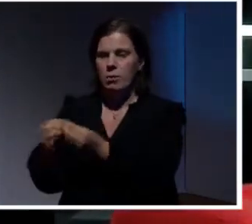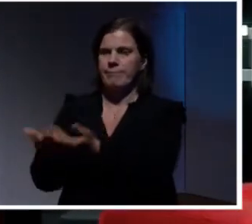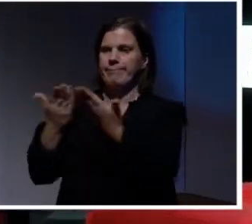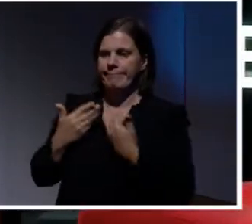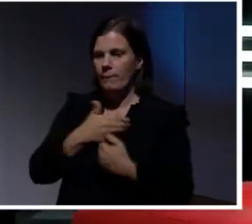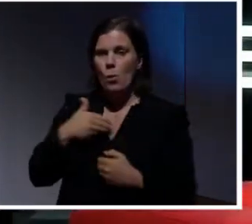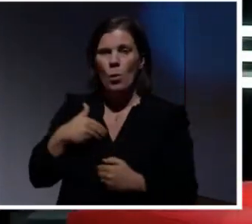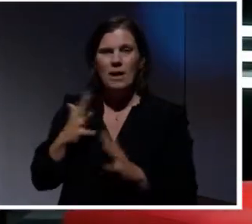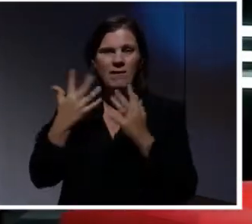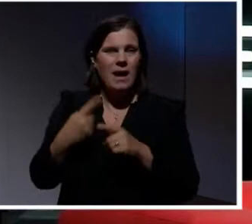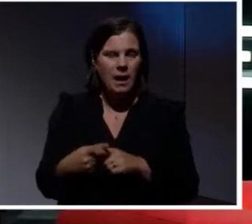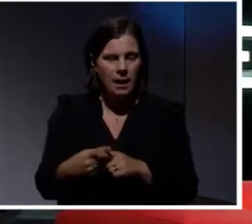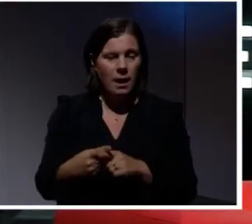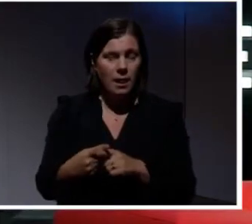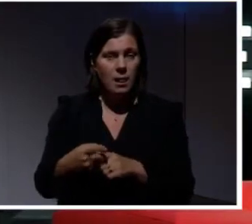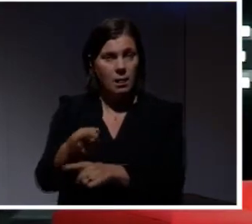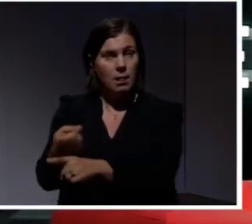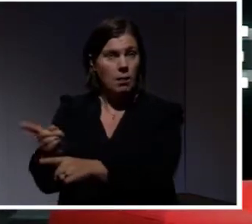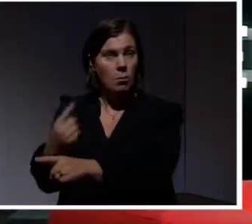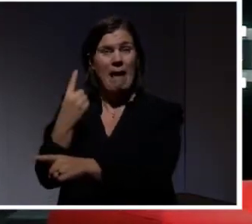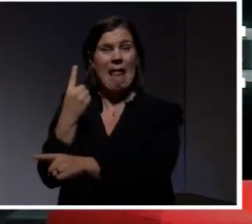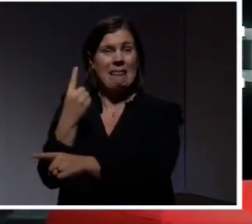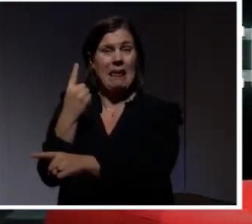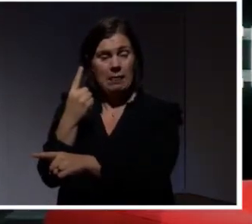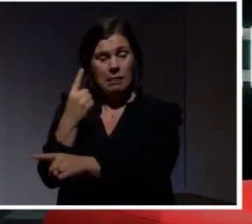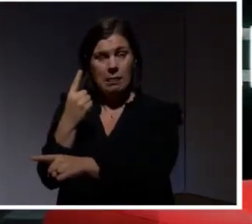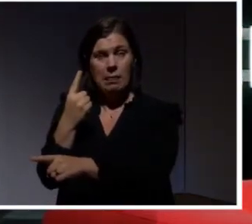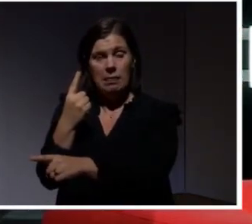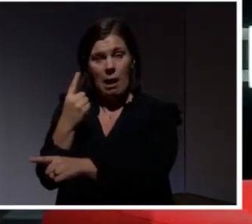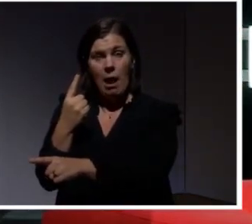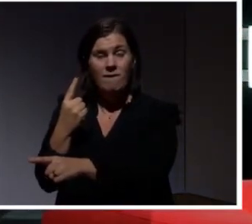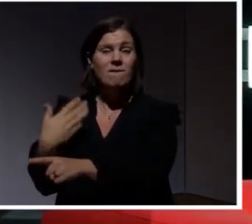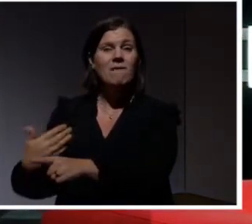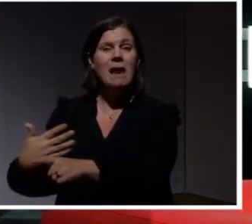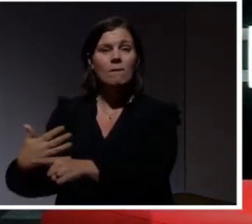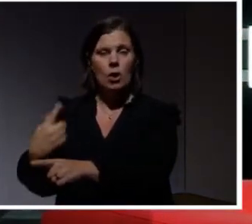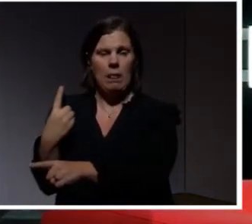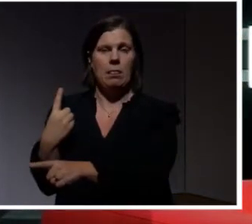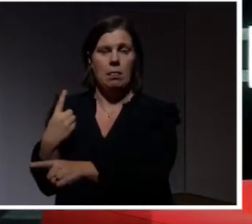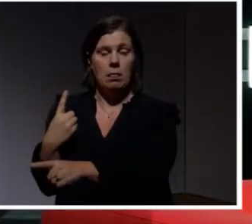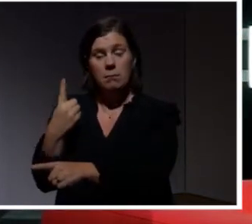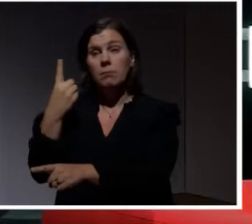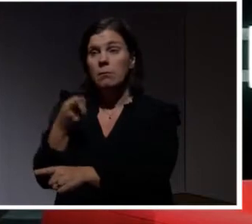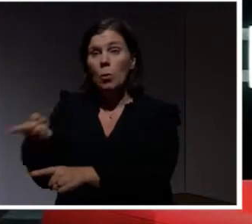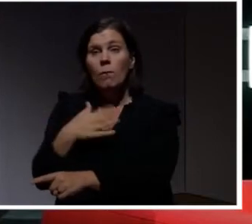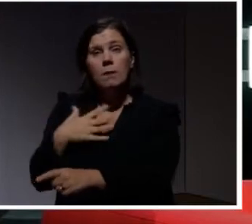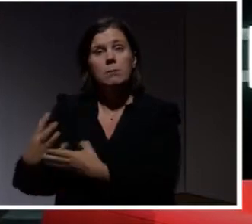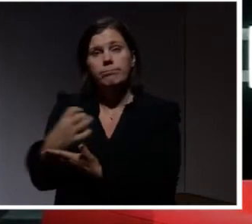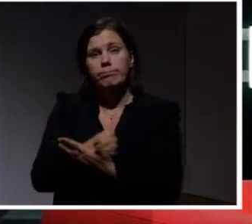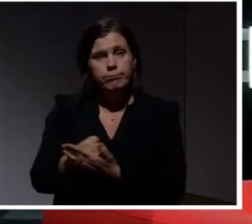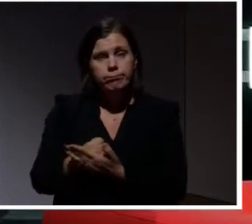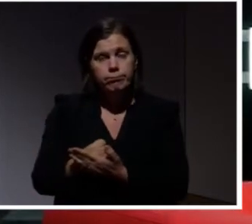lätt. De har en enda idé. Kring varför. De vill tjäna pengar.